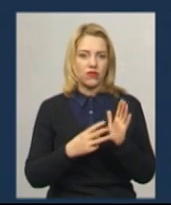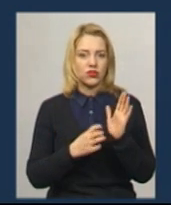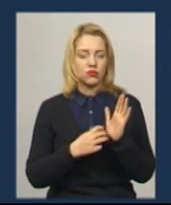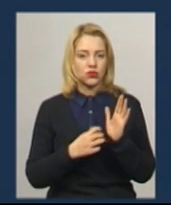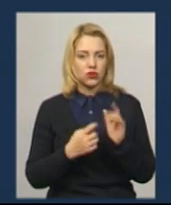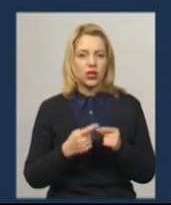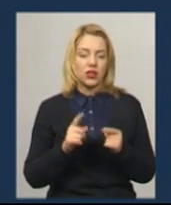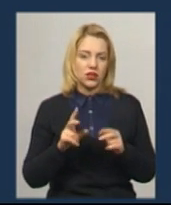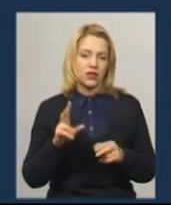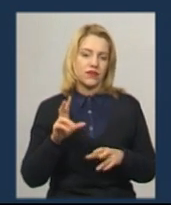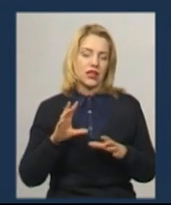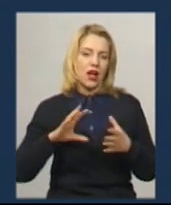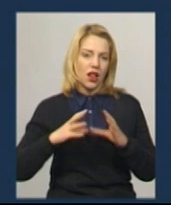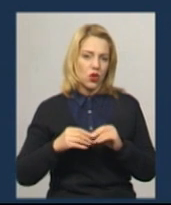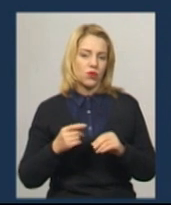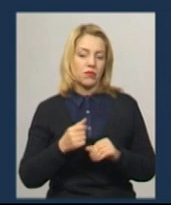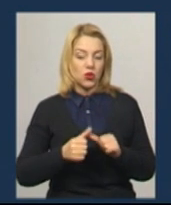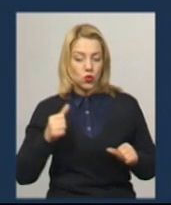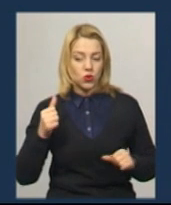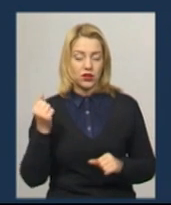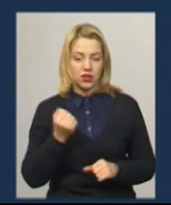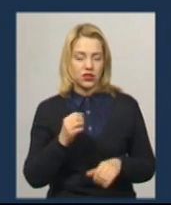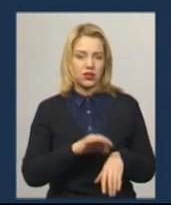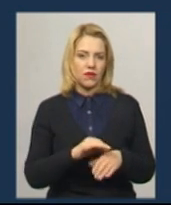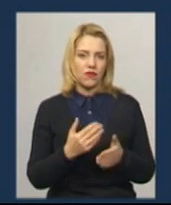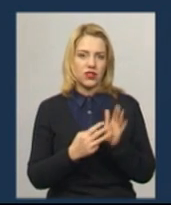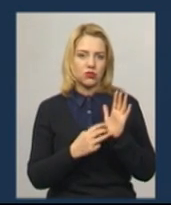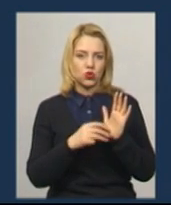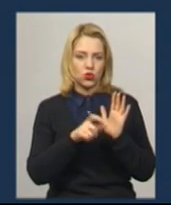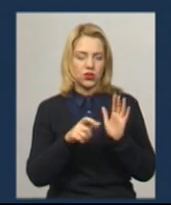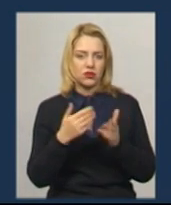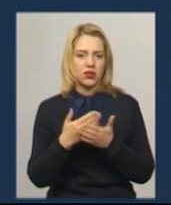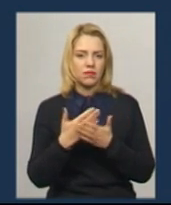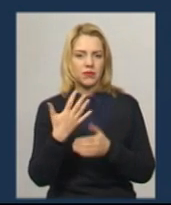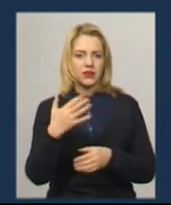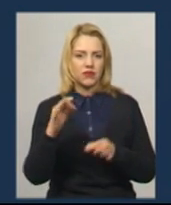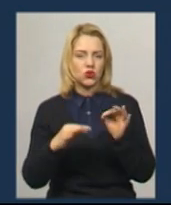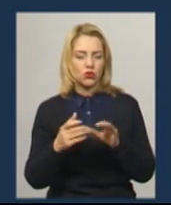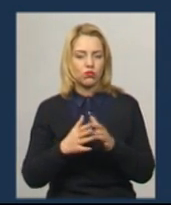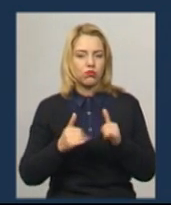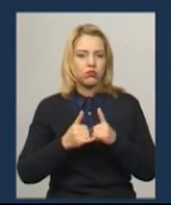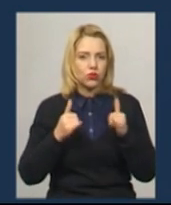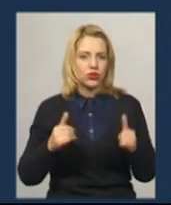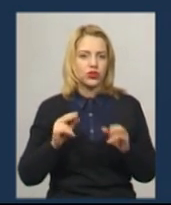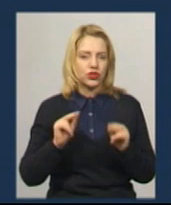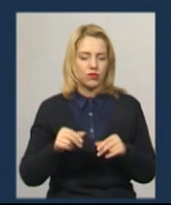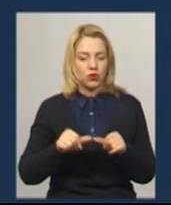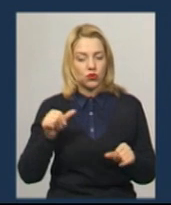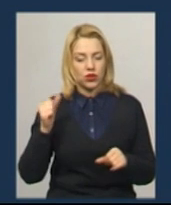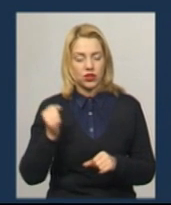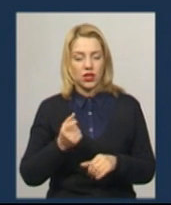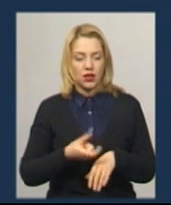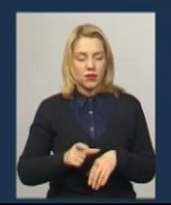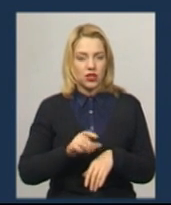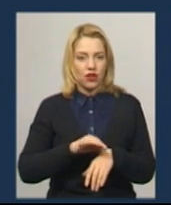громадян. Загалом за минулий тиждень захворіло майже 800 осіб. Це майже на 50% більше, як було поза минулого тижня. Найбільше